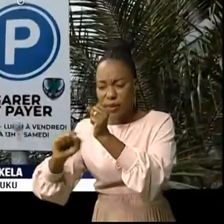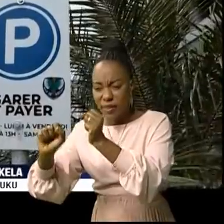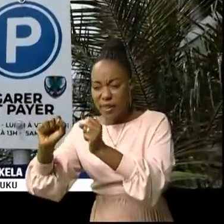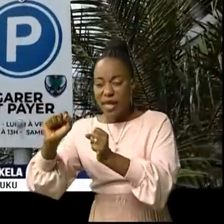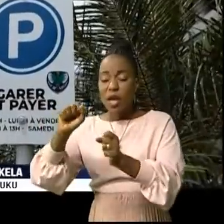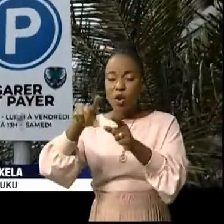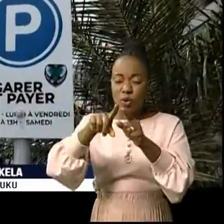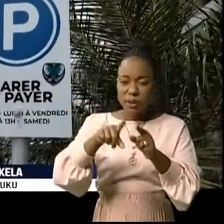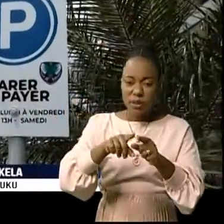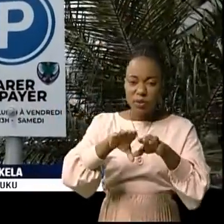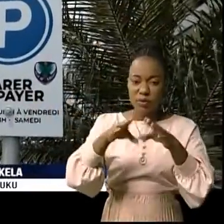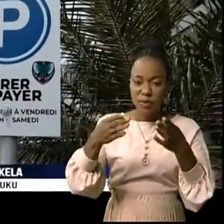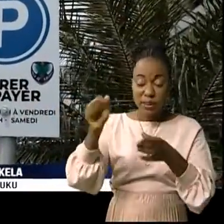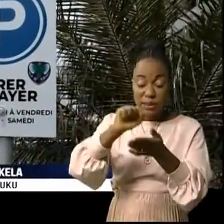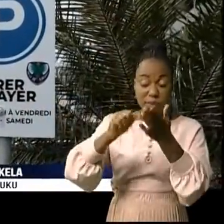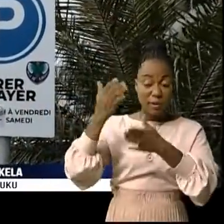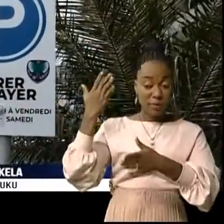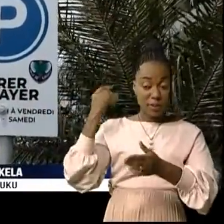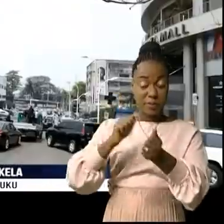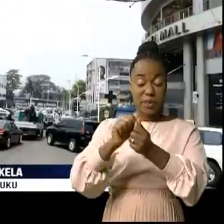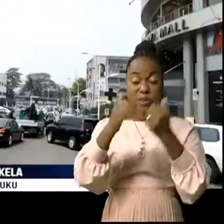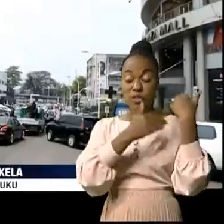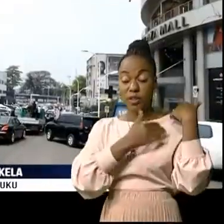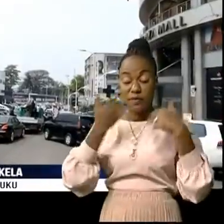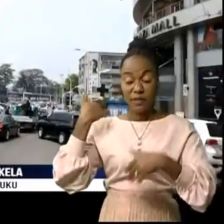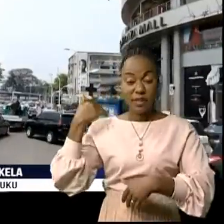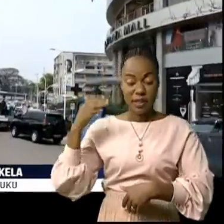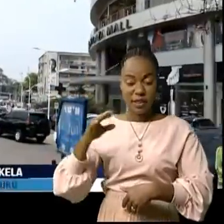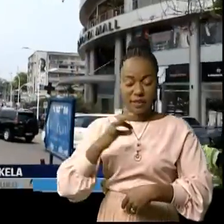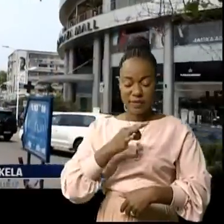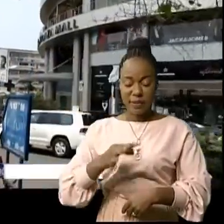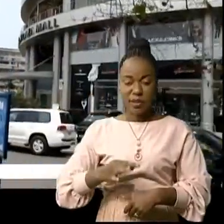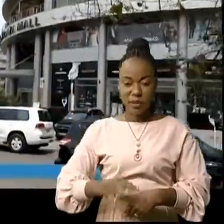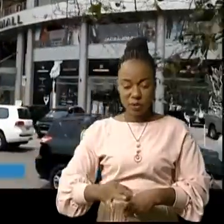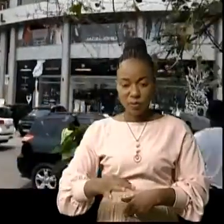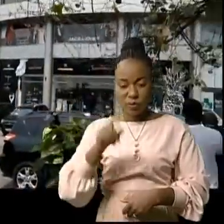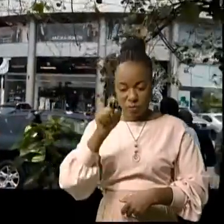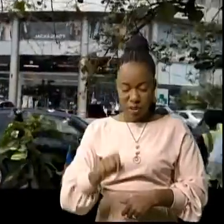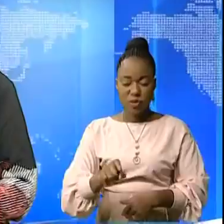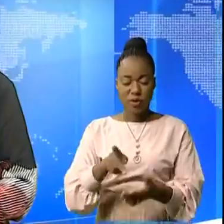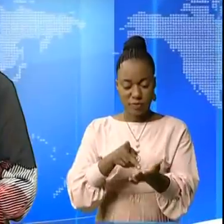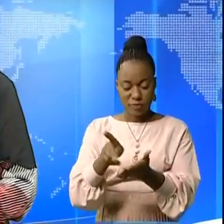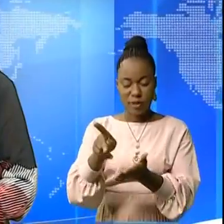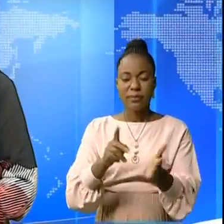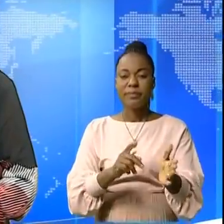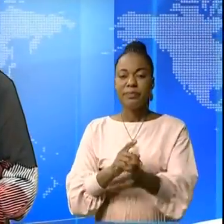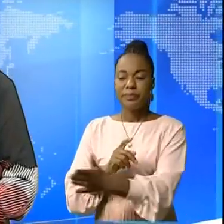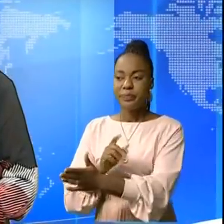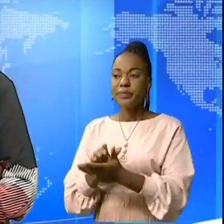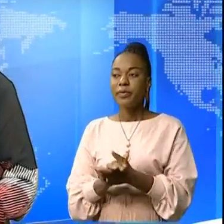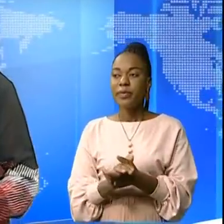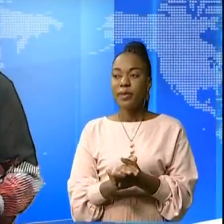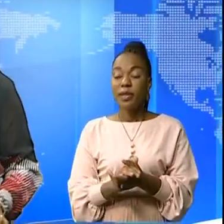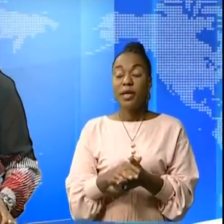lancée le week-end dernier par le chef de l'Etat, Félix Antoine Tshiseke Tchilombo. La